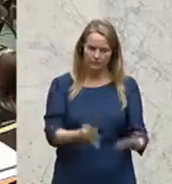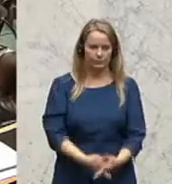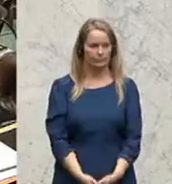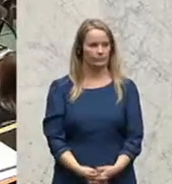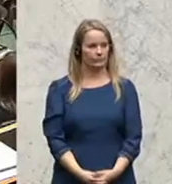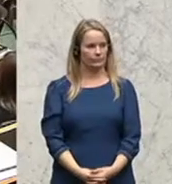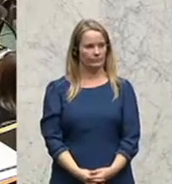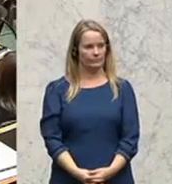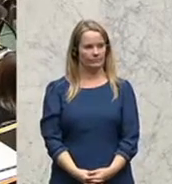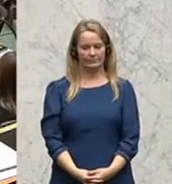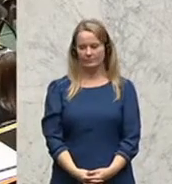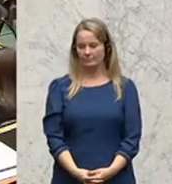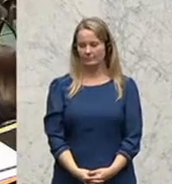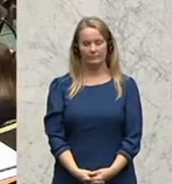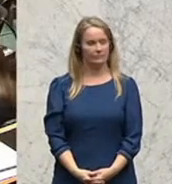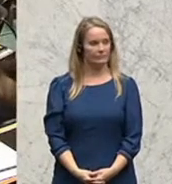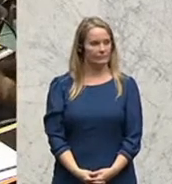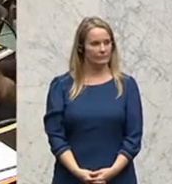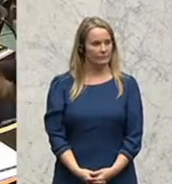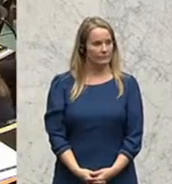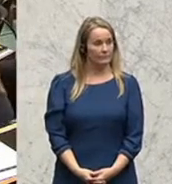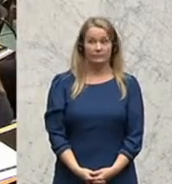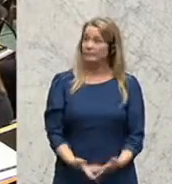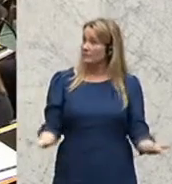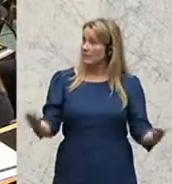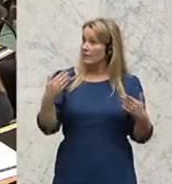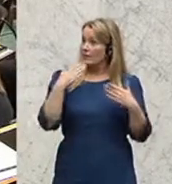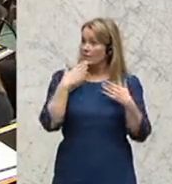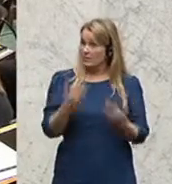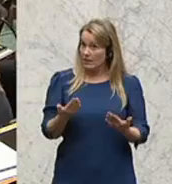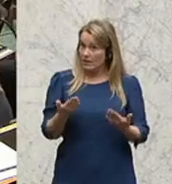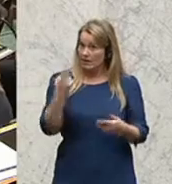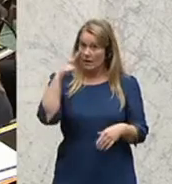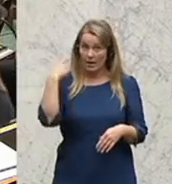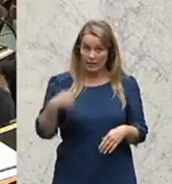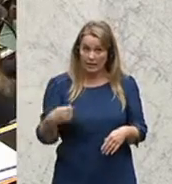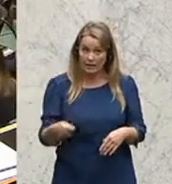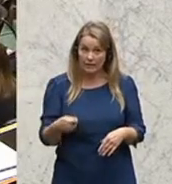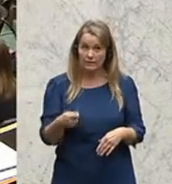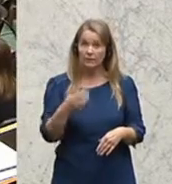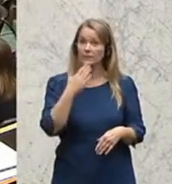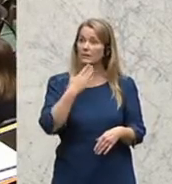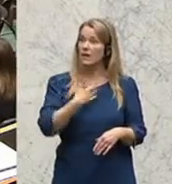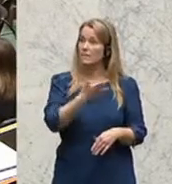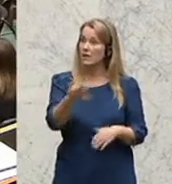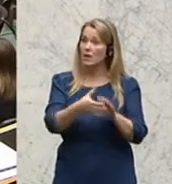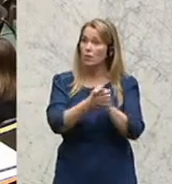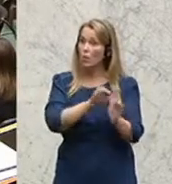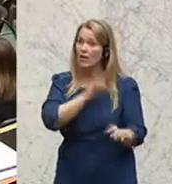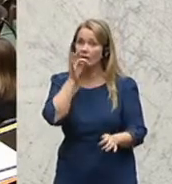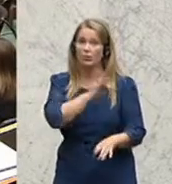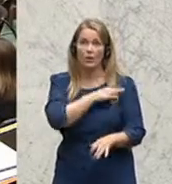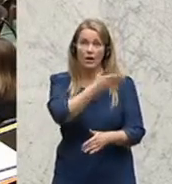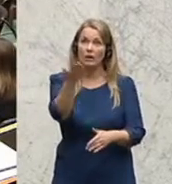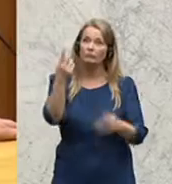Jetzt wissen wir, wer es kommen hat. Danke, Herr Präsident. Liebe Kolleginnen und Kollegen, werte